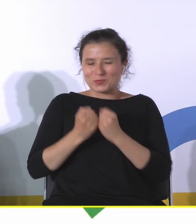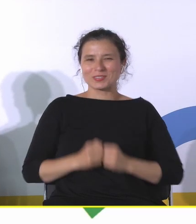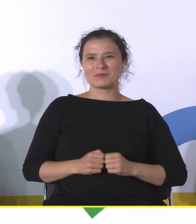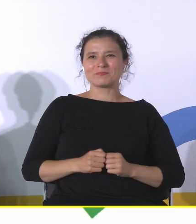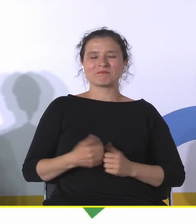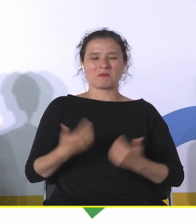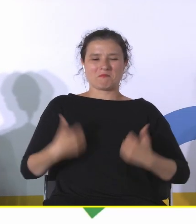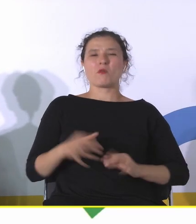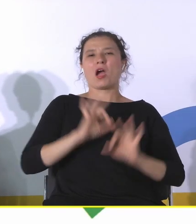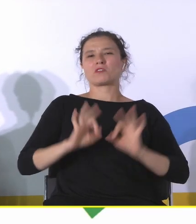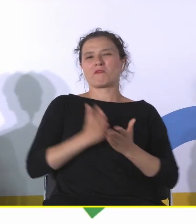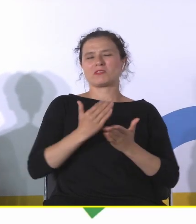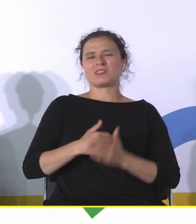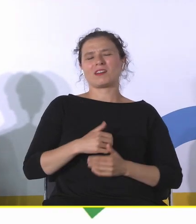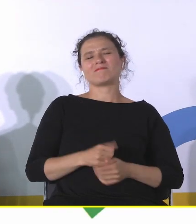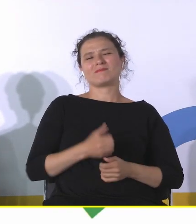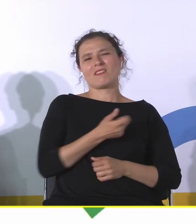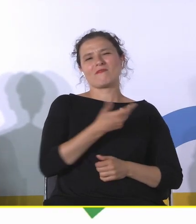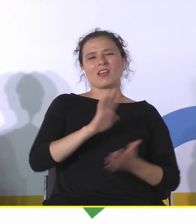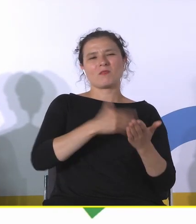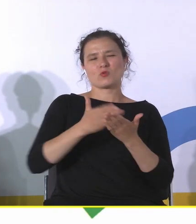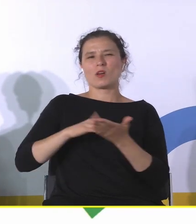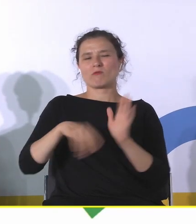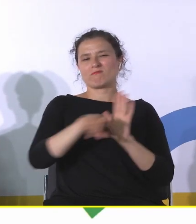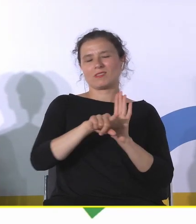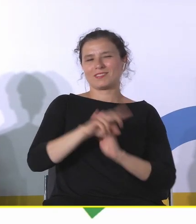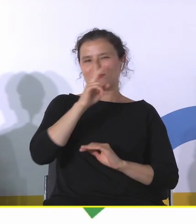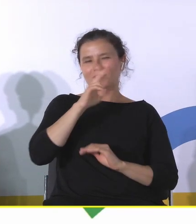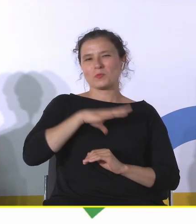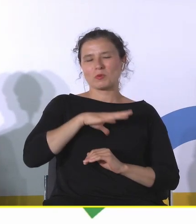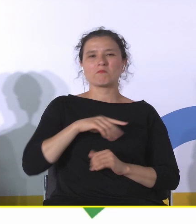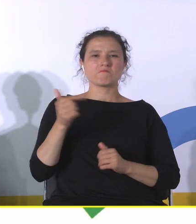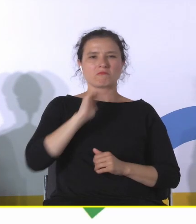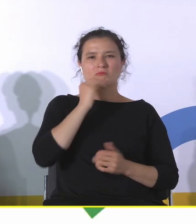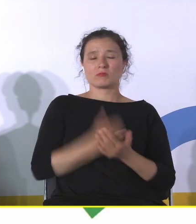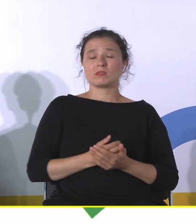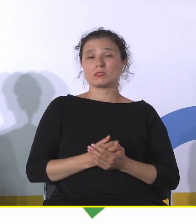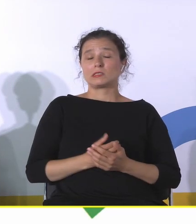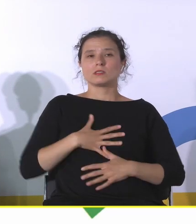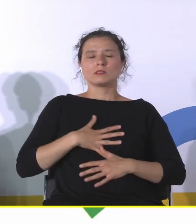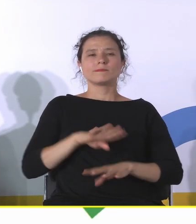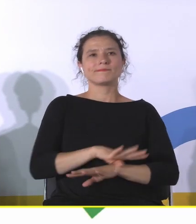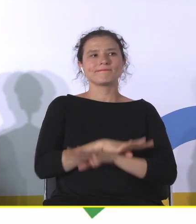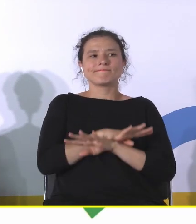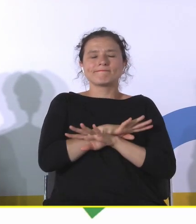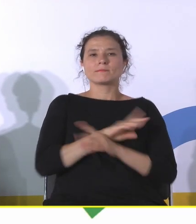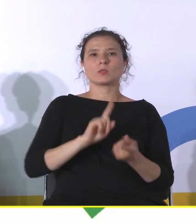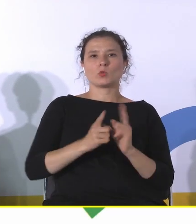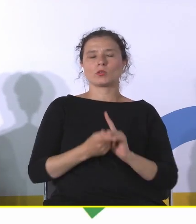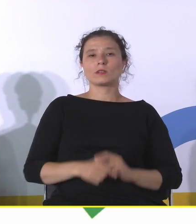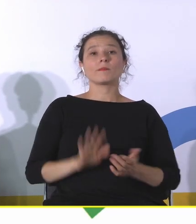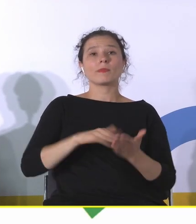wojewódzki widziałam bardzo wiele negatywnych przykładów i muszę powiedzieć, że były to dla mnie bardzo poruszające spotkania. Chrzanów na